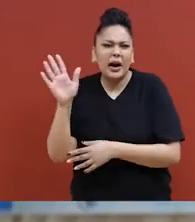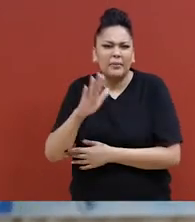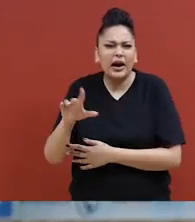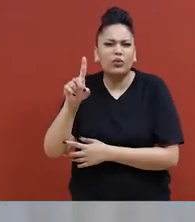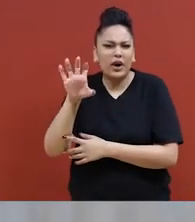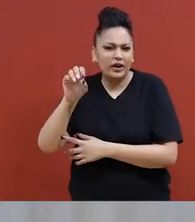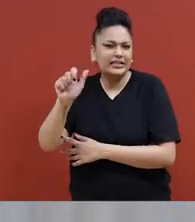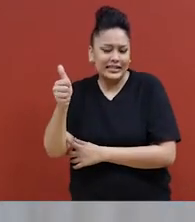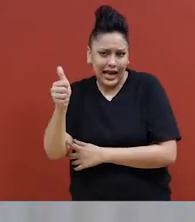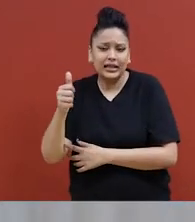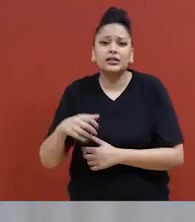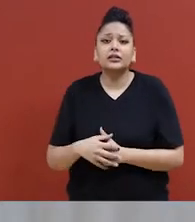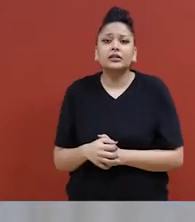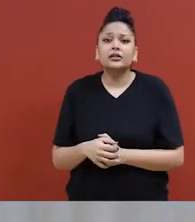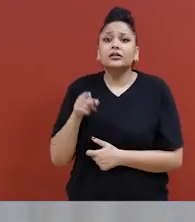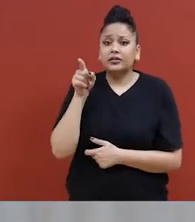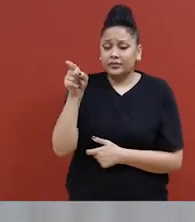kg.